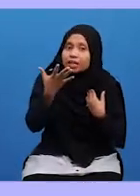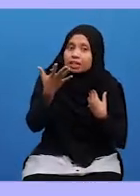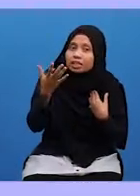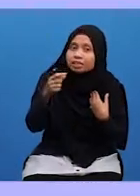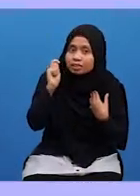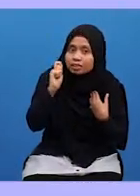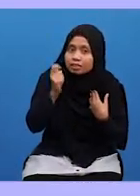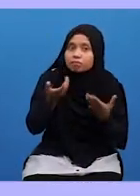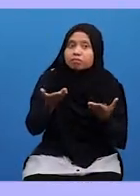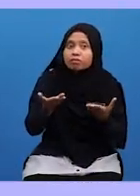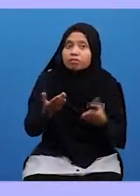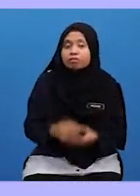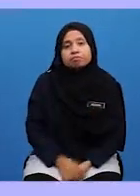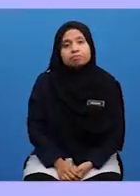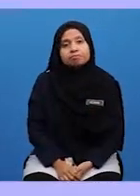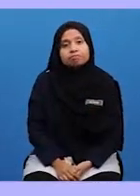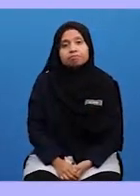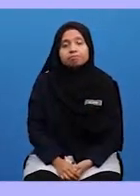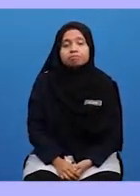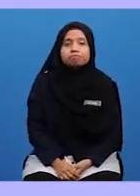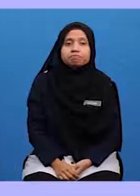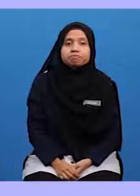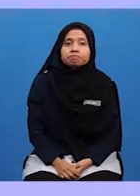Apakah Jawapan Murid-murid